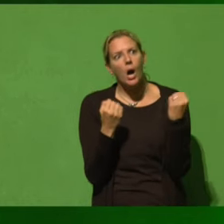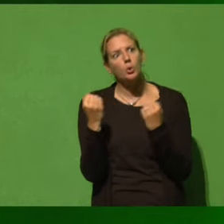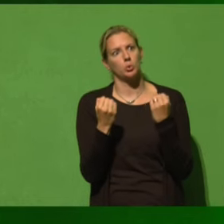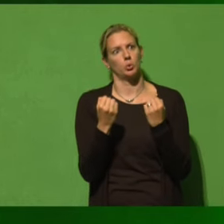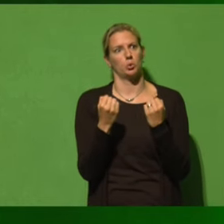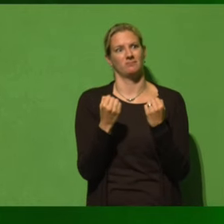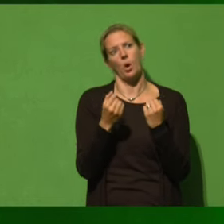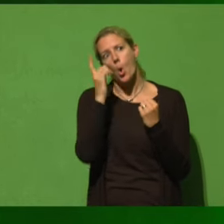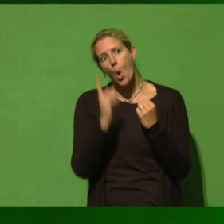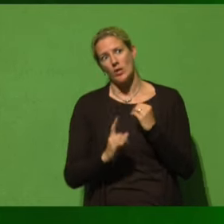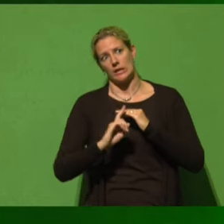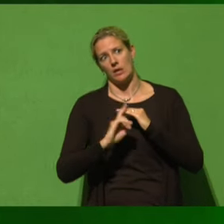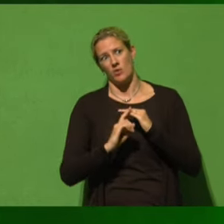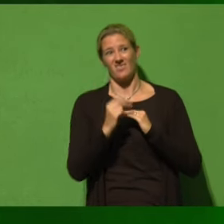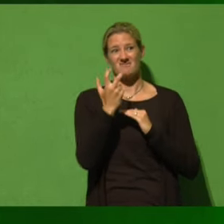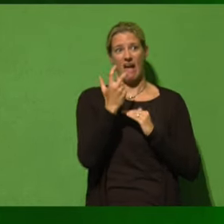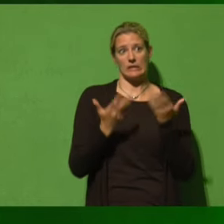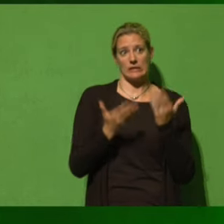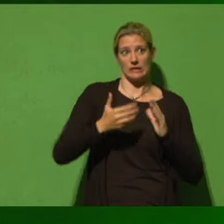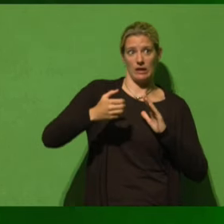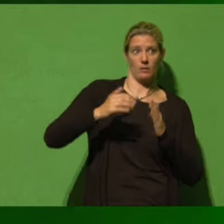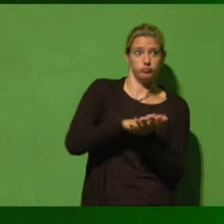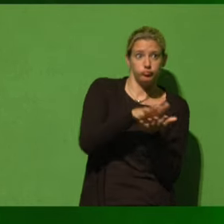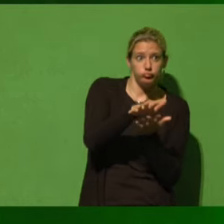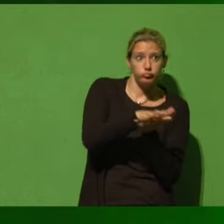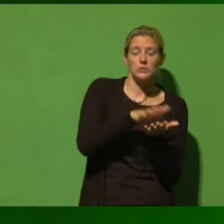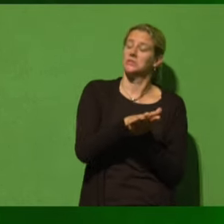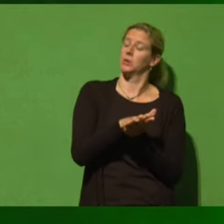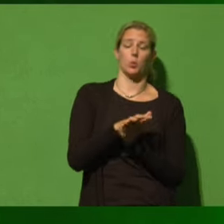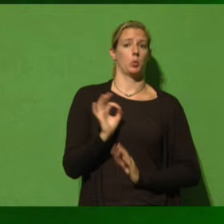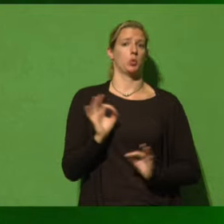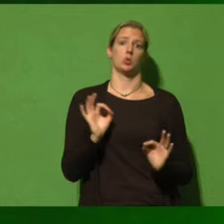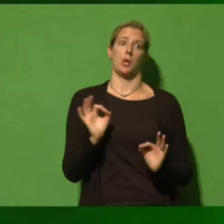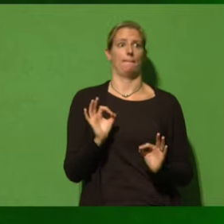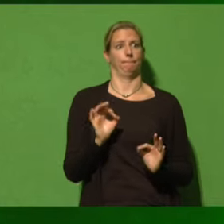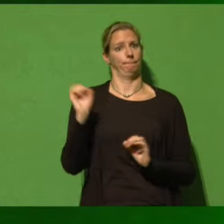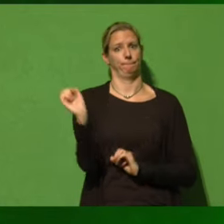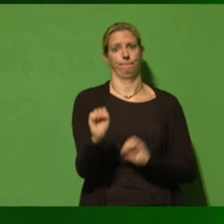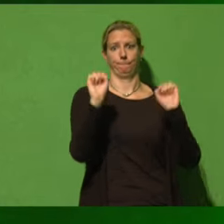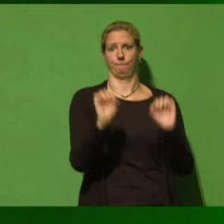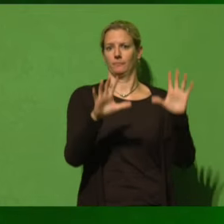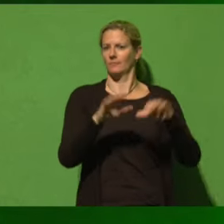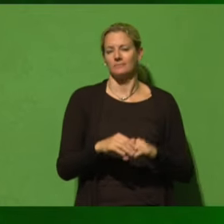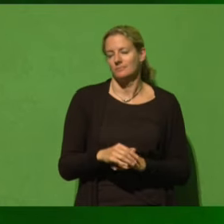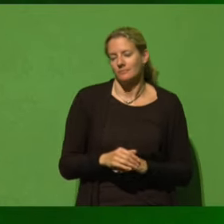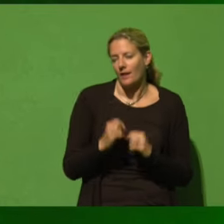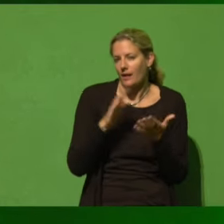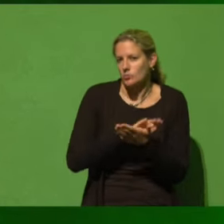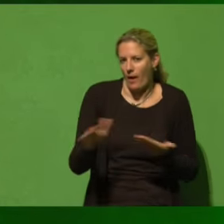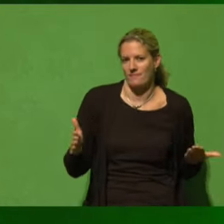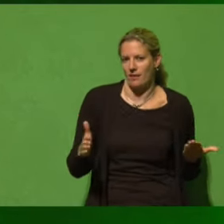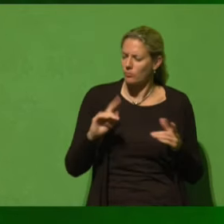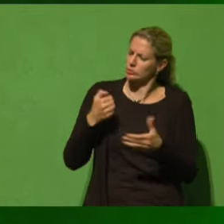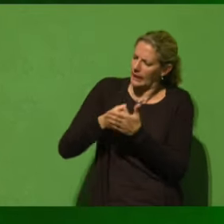verbrauchen auf 100 Kilometer, zerstören unsere Lebensgrundlagen. Nein, das muss erkämpft werden. Da müssen gesellschaftliche Mehrheiten her.